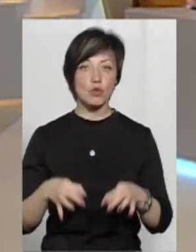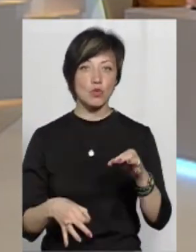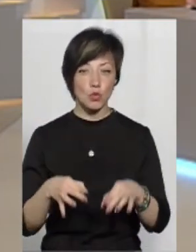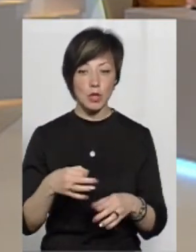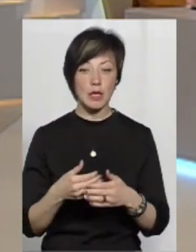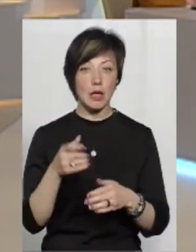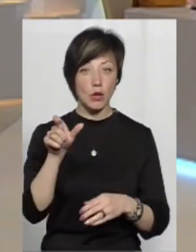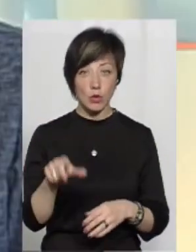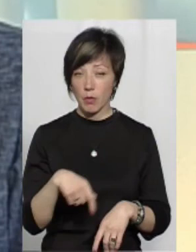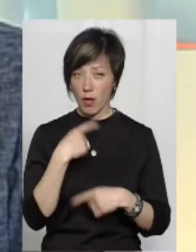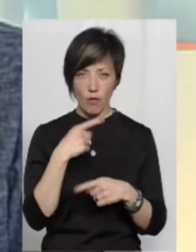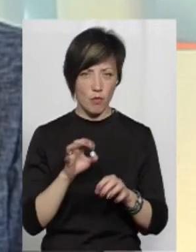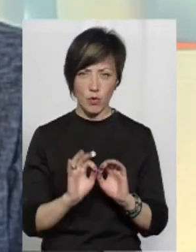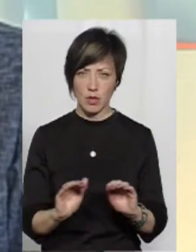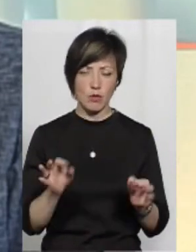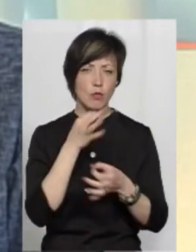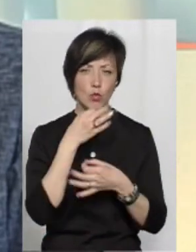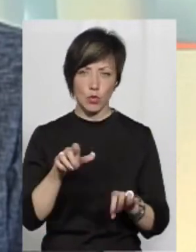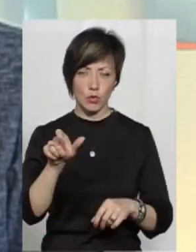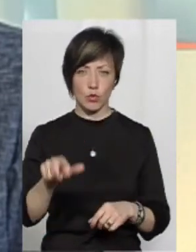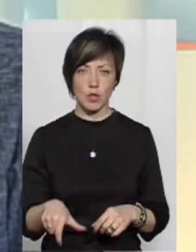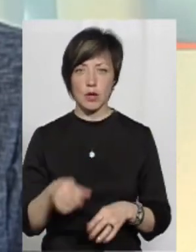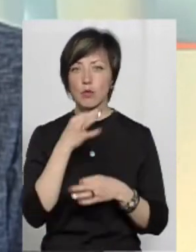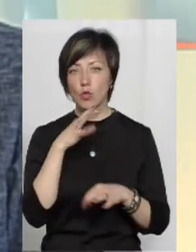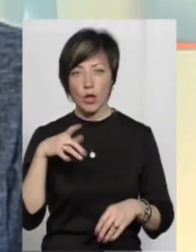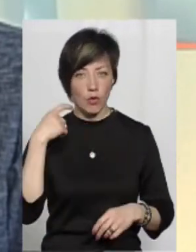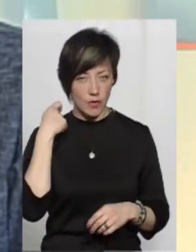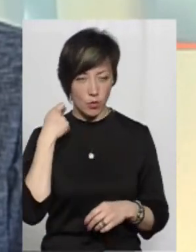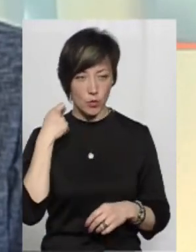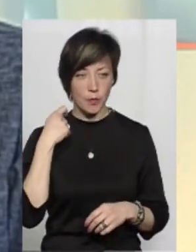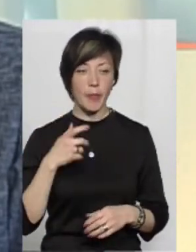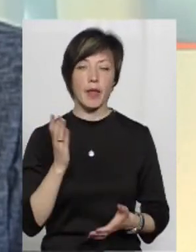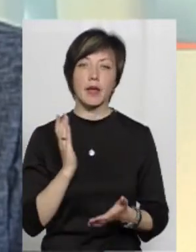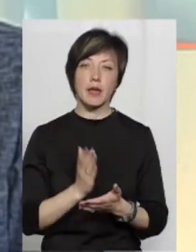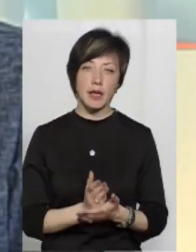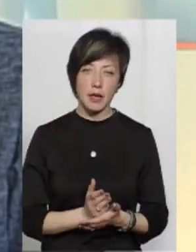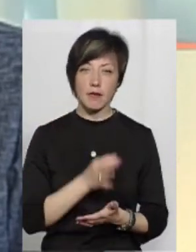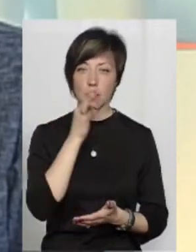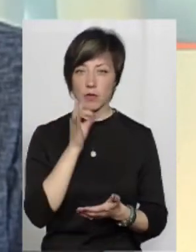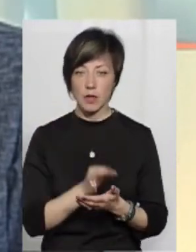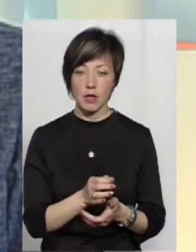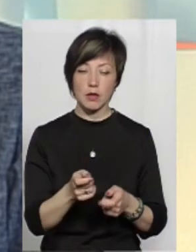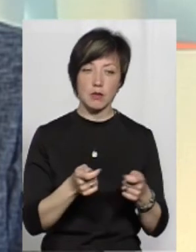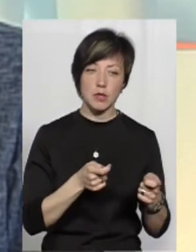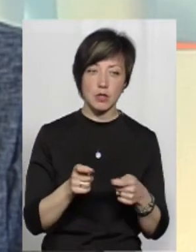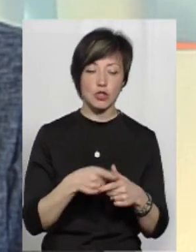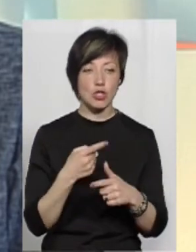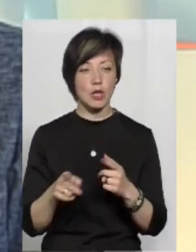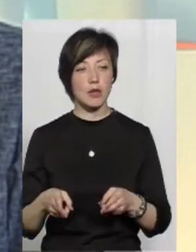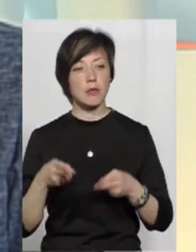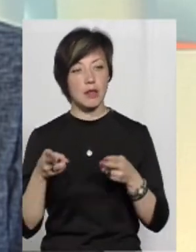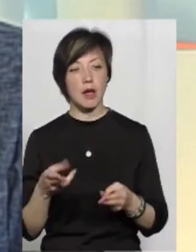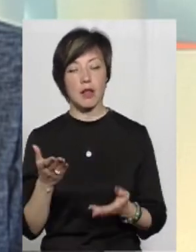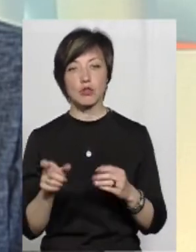людиною. Ми не говоримо навіть про дітей, будь-якою людиною, будь-якого віку. Тобто, є невідповідальність, чи то адміністративна, чи то